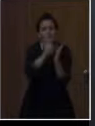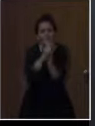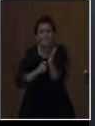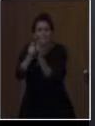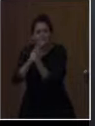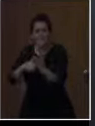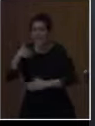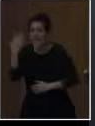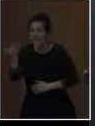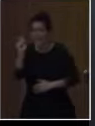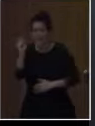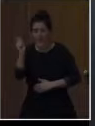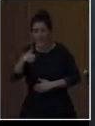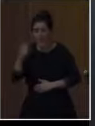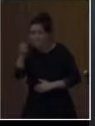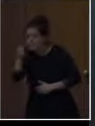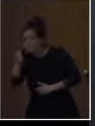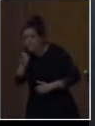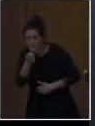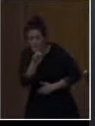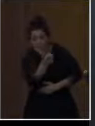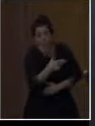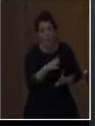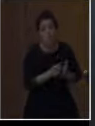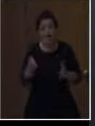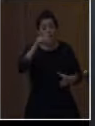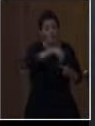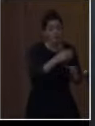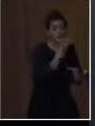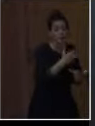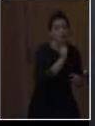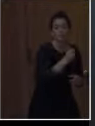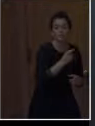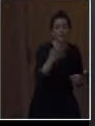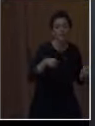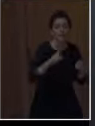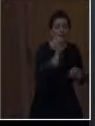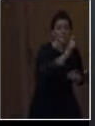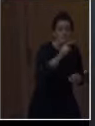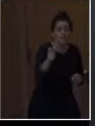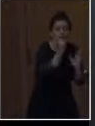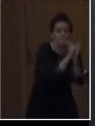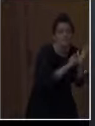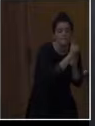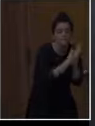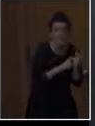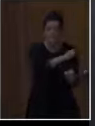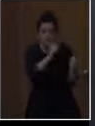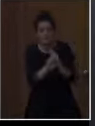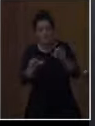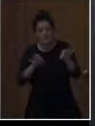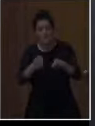σε σχέση με τα σουτ που έκαναν, μέχρι το πόσες φορές έκανα παρατήρηση στον άτακτο μάνο στα 45 λεπτά μαθήματος και να φτιάχνει πίτες και ραβδογράμματα.